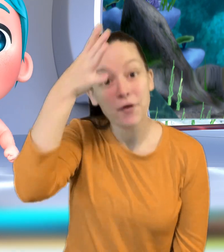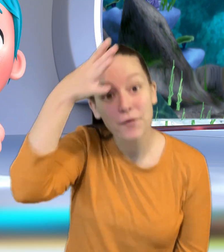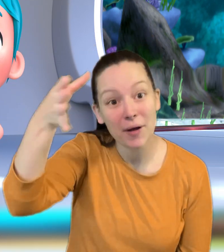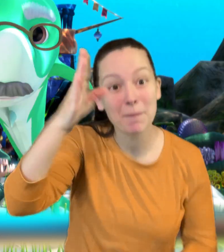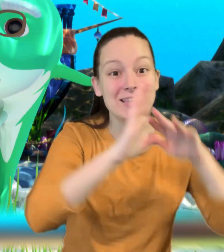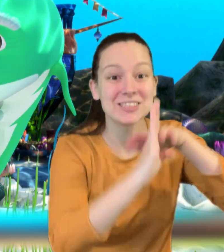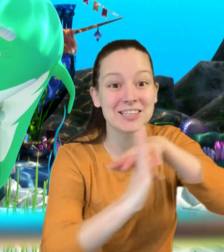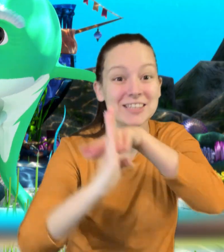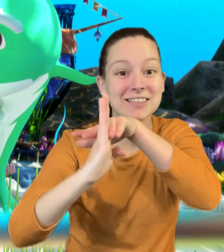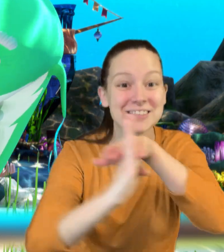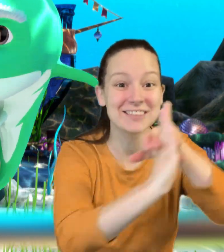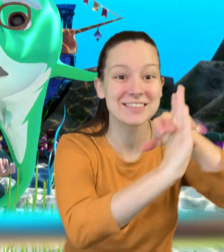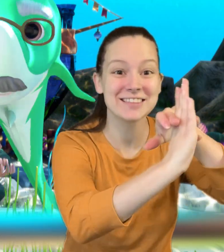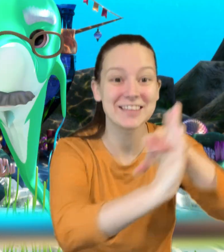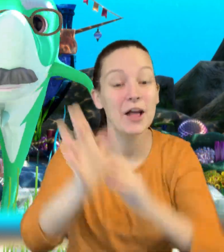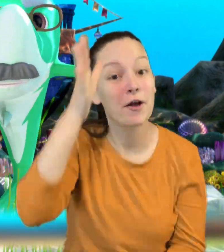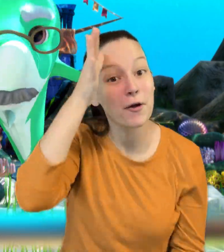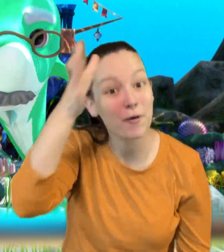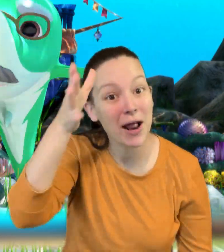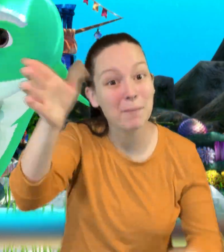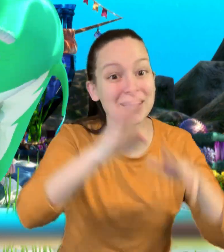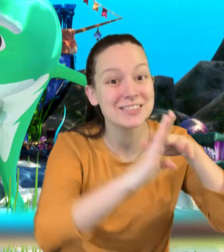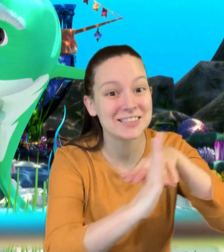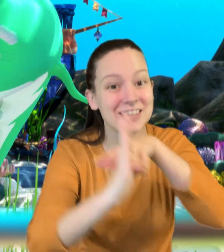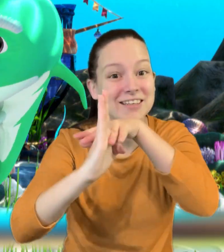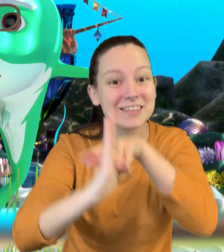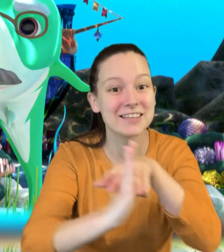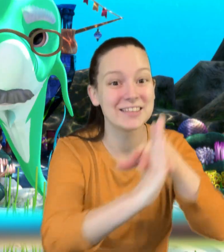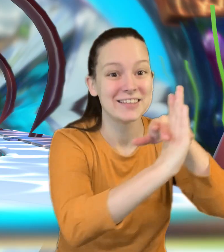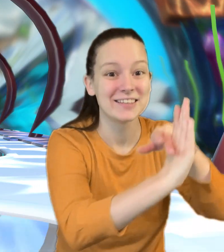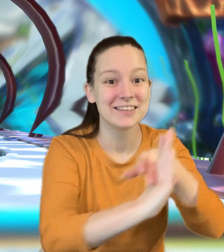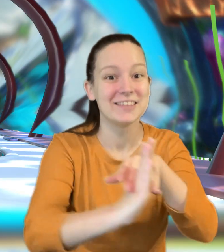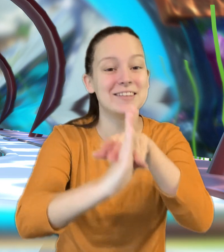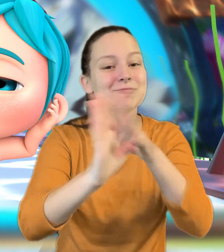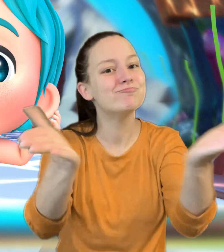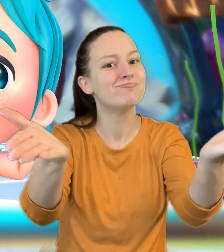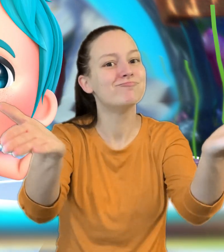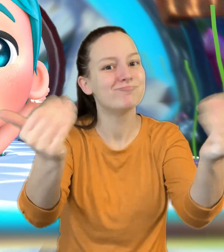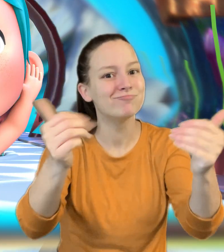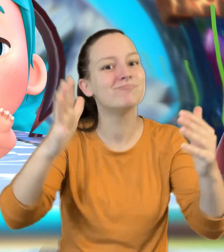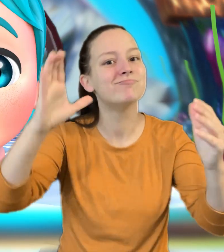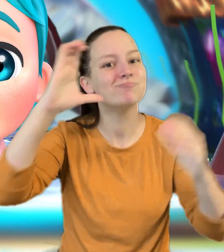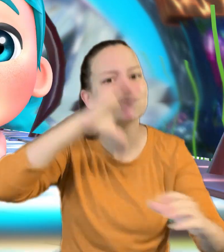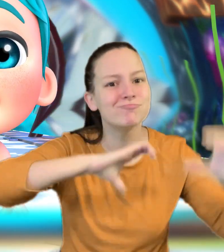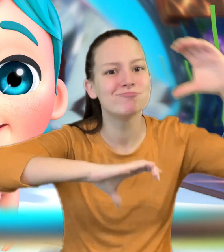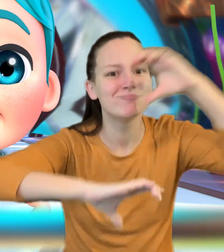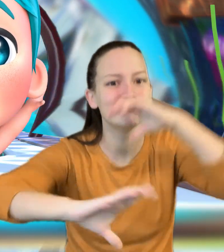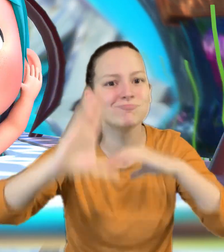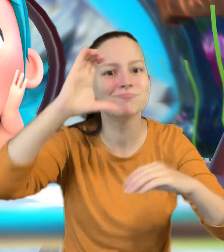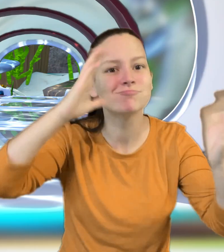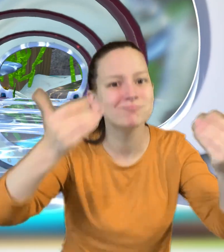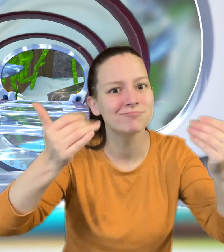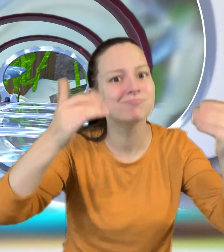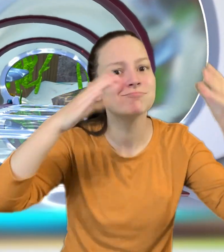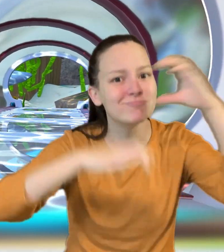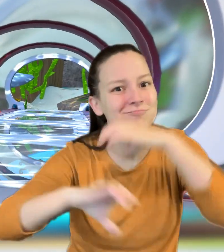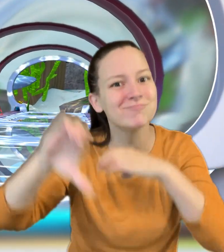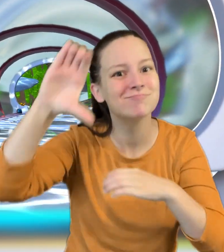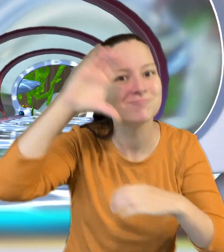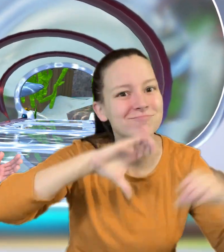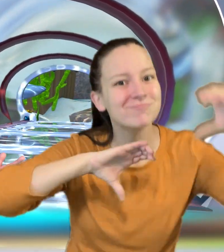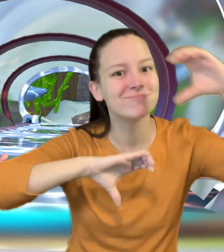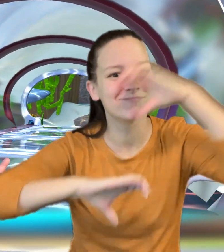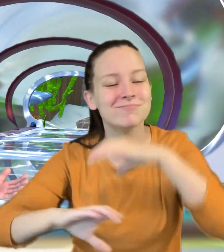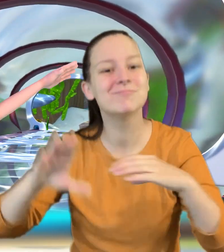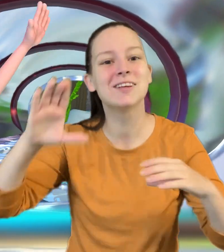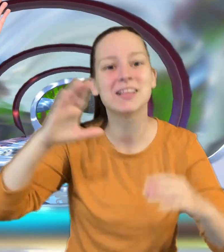Opa Hai, Opa Hai, Opa Hai, auf die Jagd, schwimmen